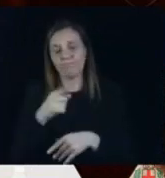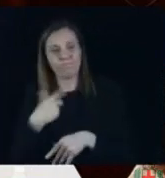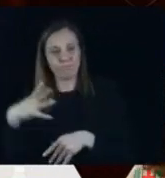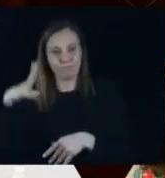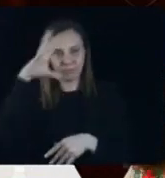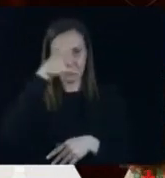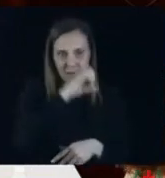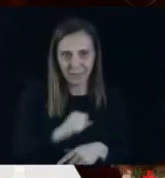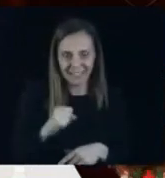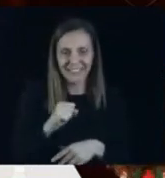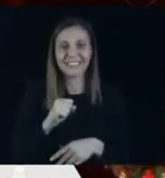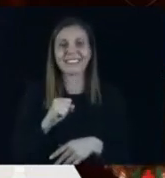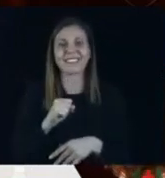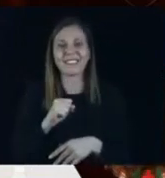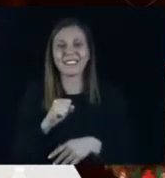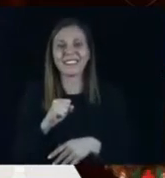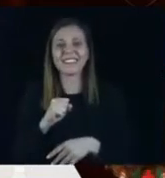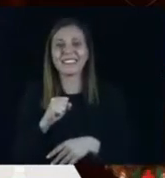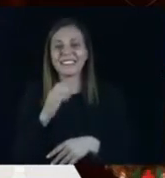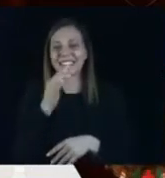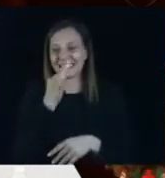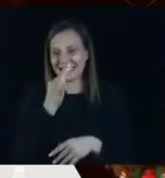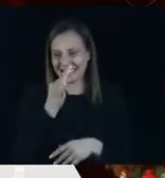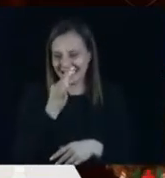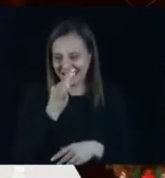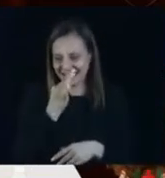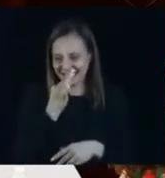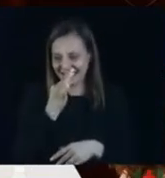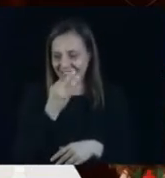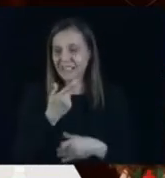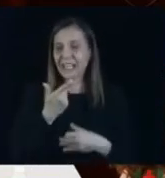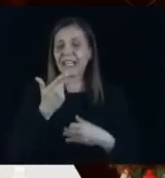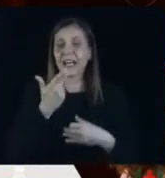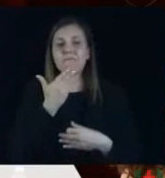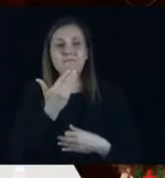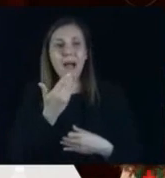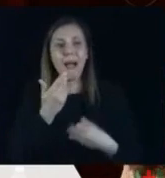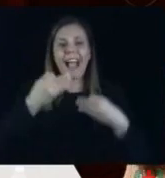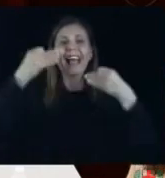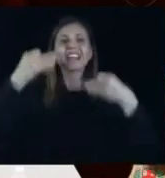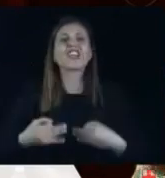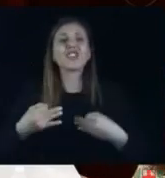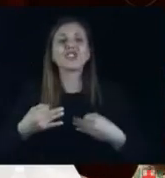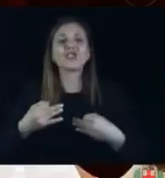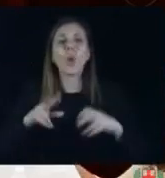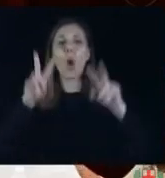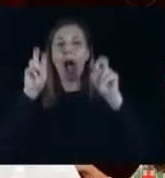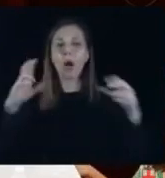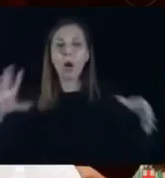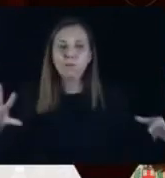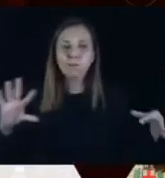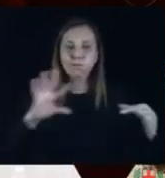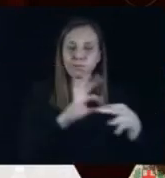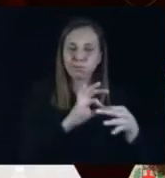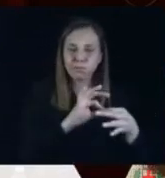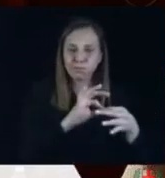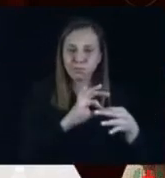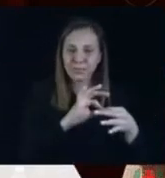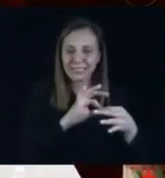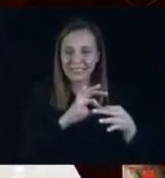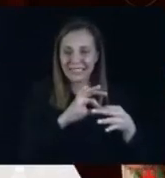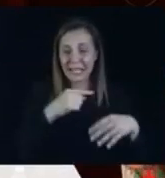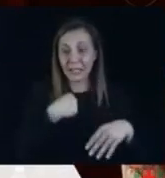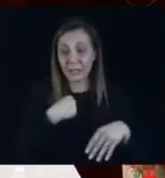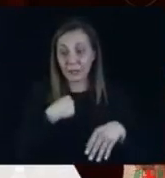conto che la melina però, la indeterminatezza, la non decisione su questo tema, faccio il passo indietro come